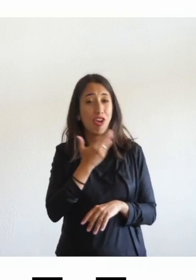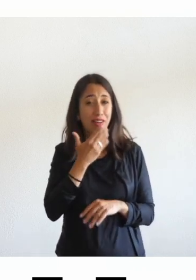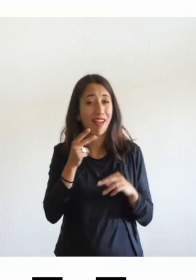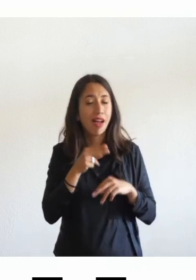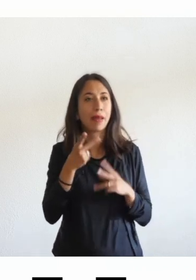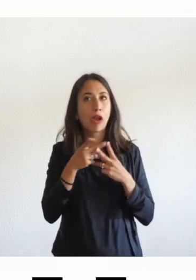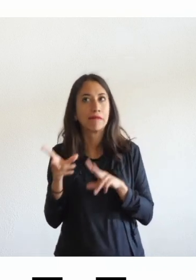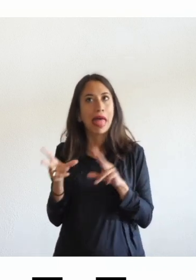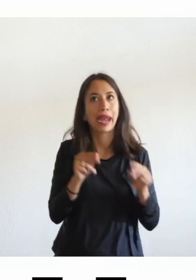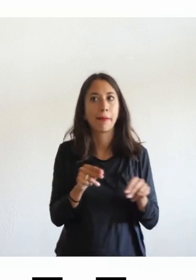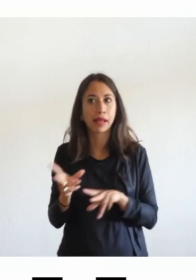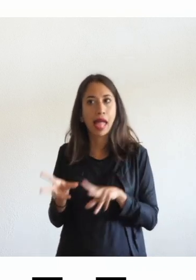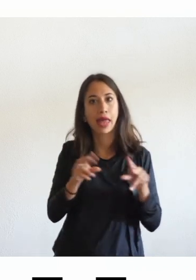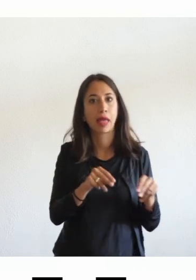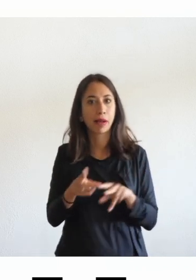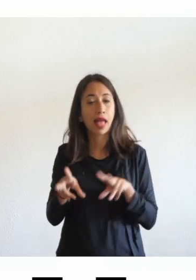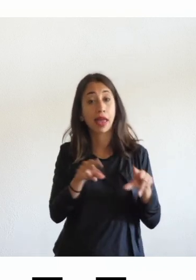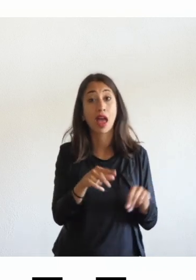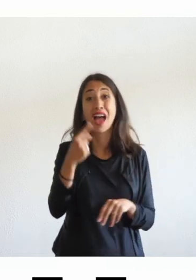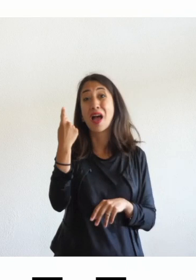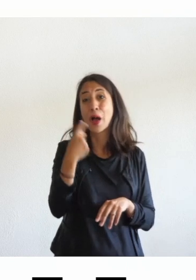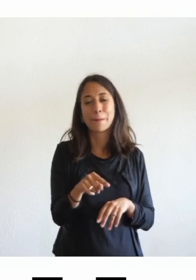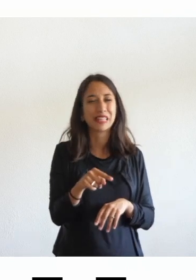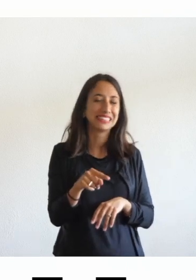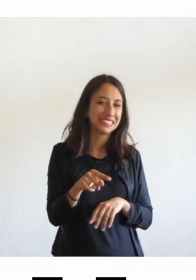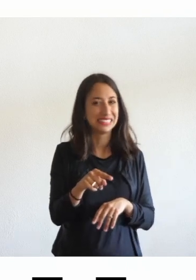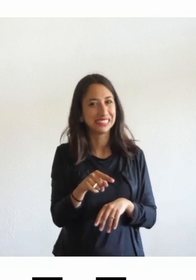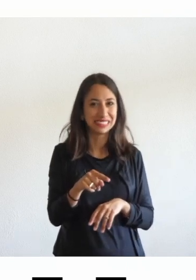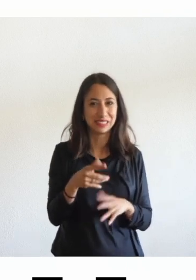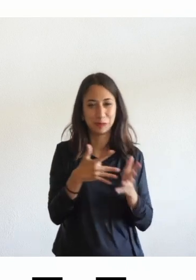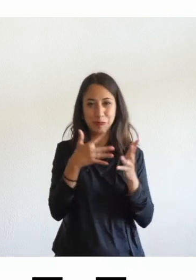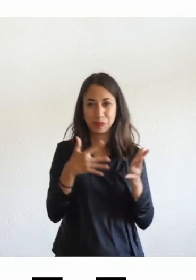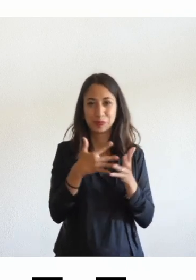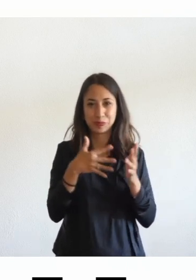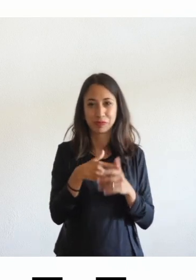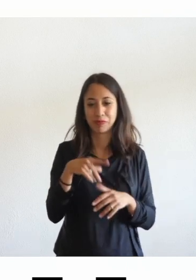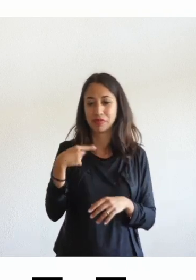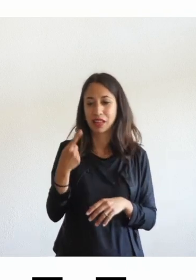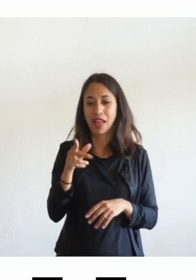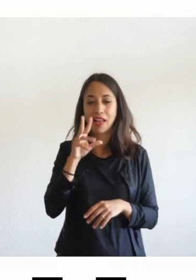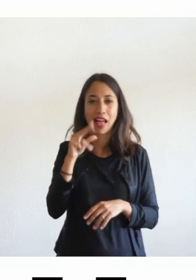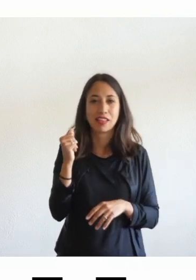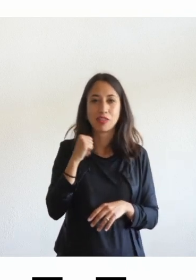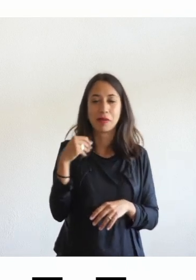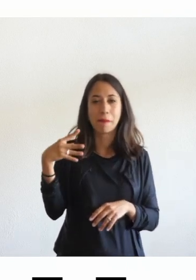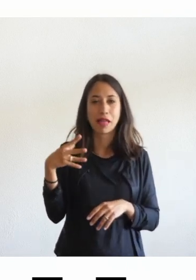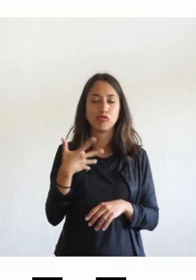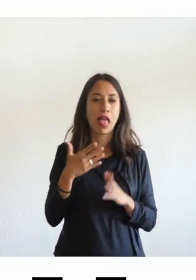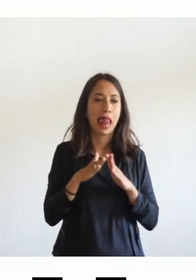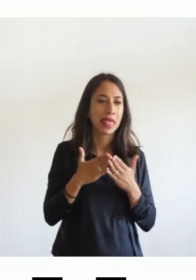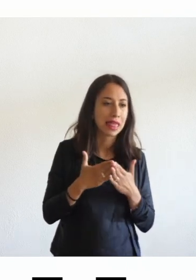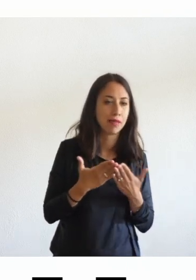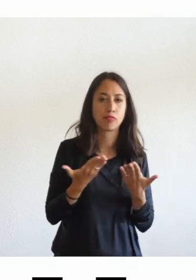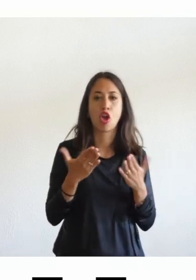replicare il mondo analogico e queste cose di cui parla Matteo libro liquido libro digitale libro c'è ancora una